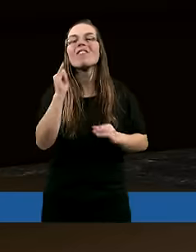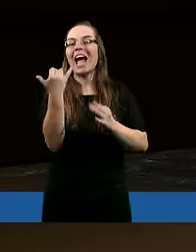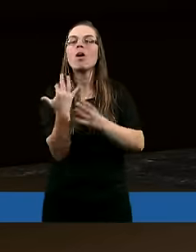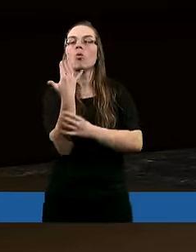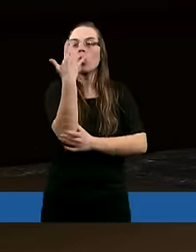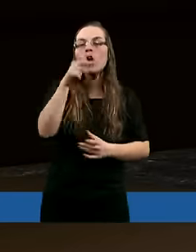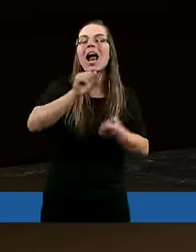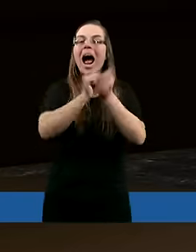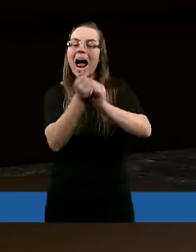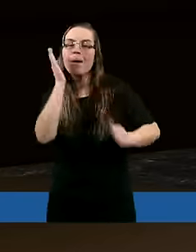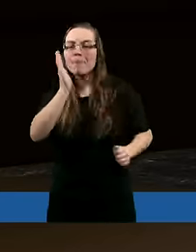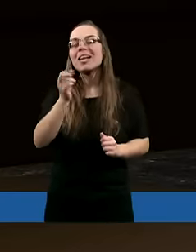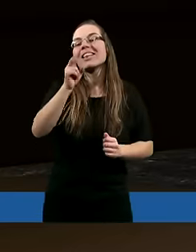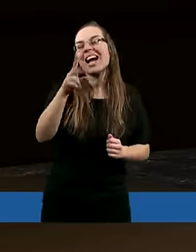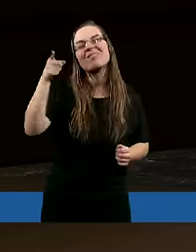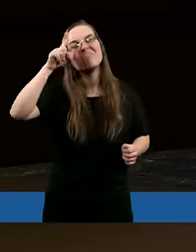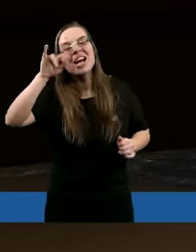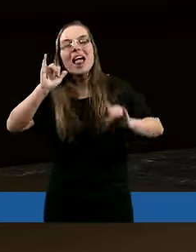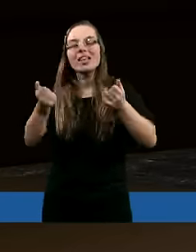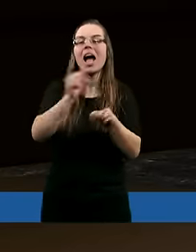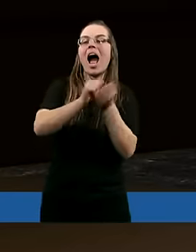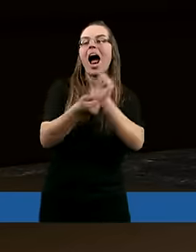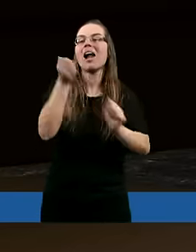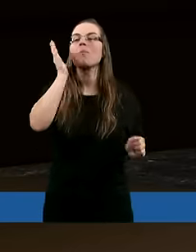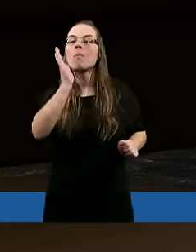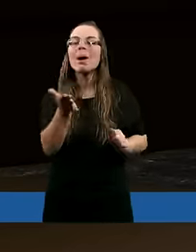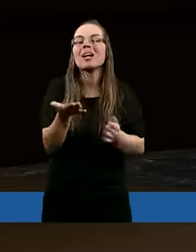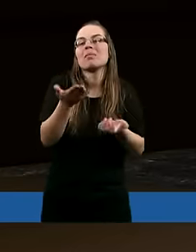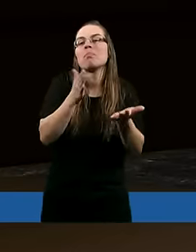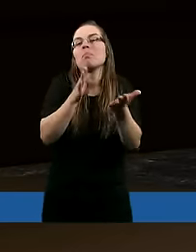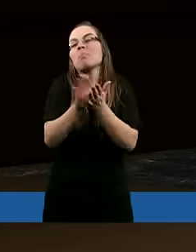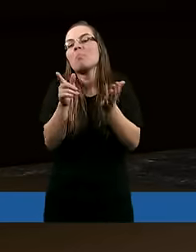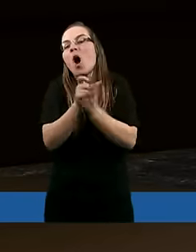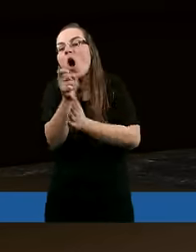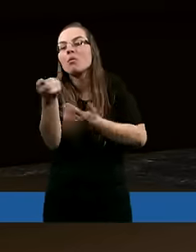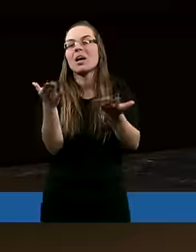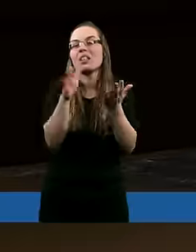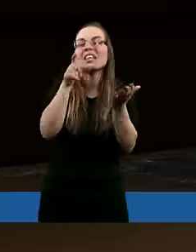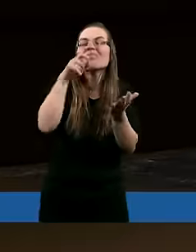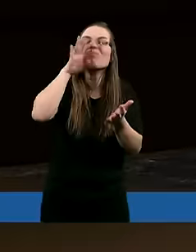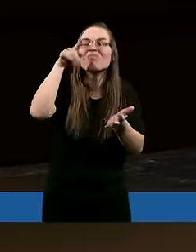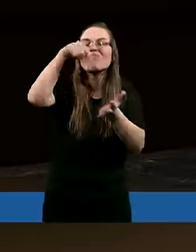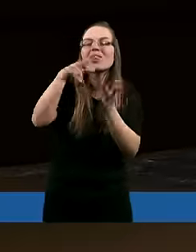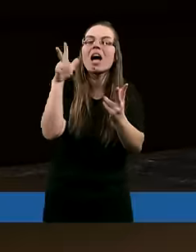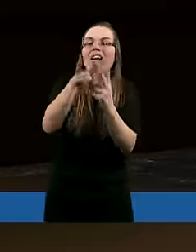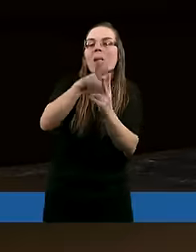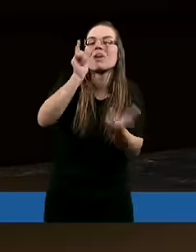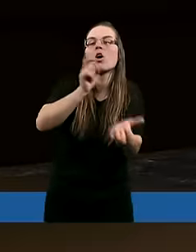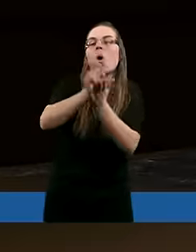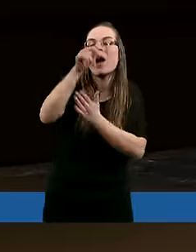urośnie, to albo będzie taki byle jaki, albo będzie przez robaków, robaki zaatakowane.